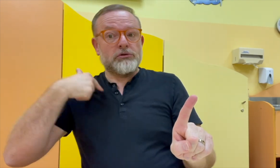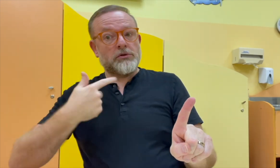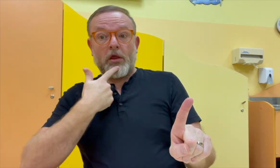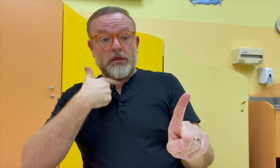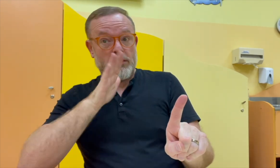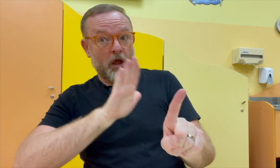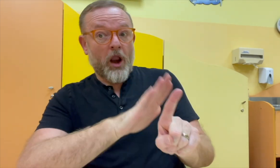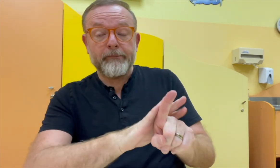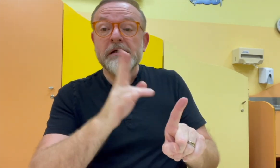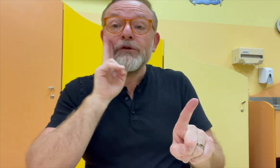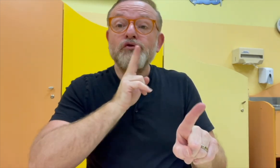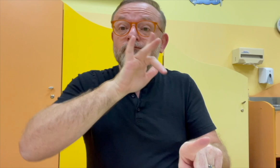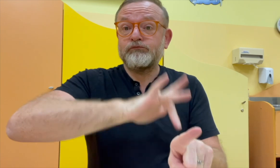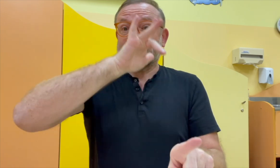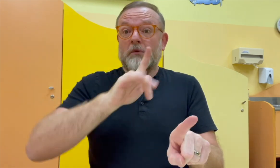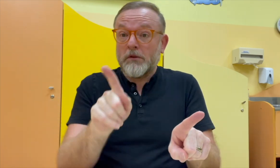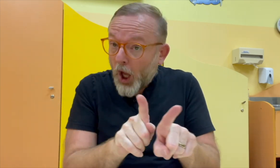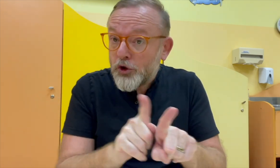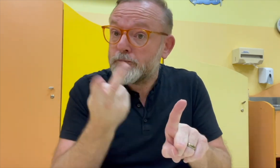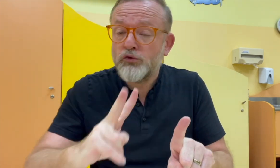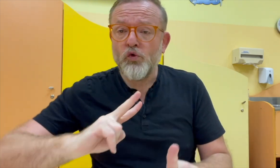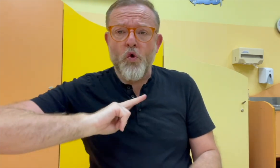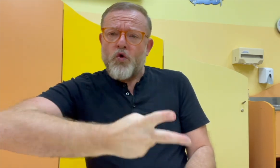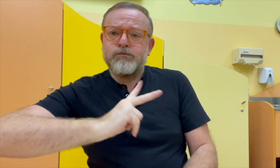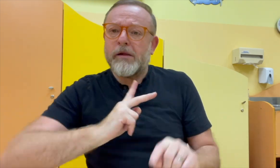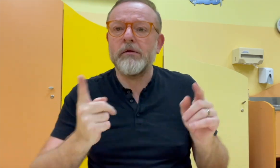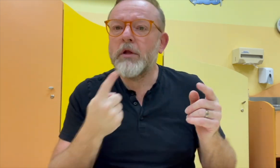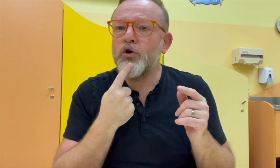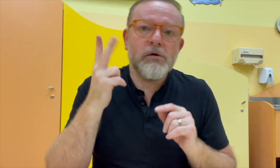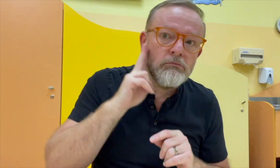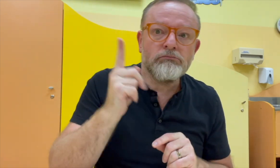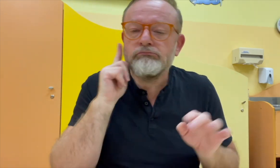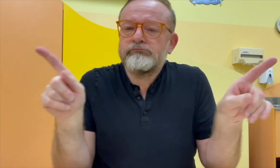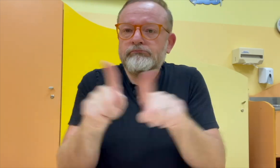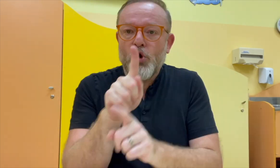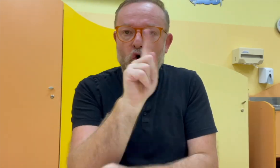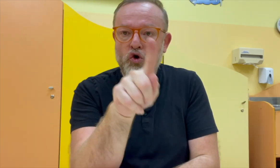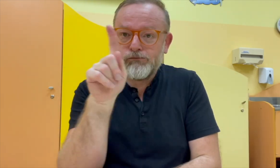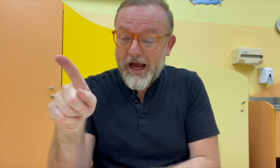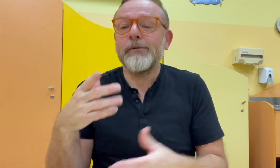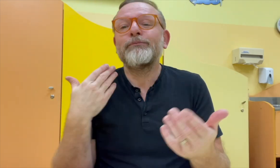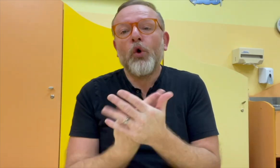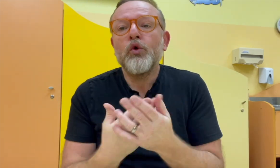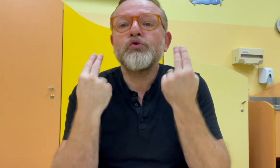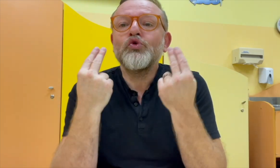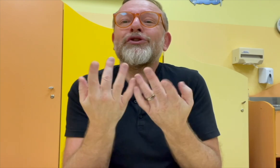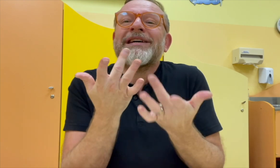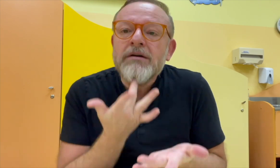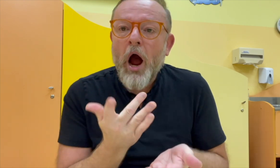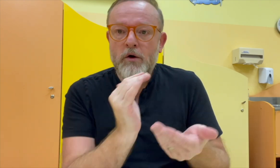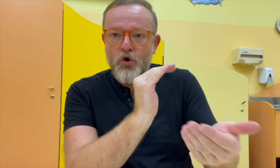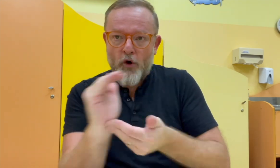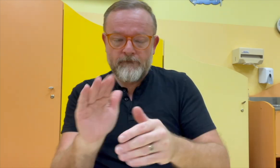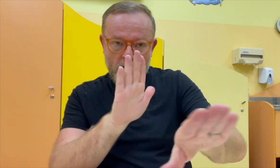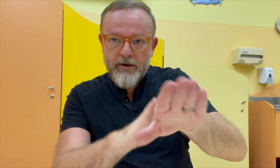pedagog. Může se něco dotknout slyšícího pedagoga stejně tak, jako se něco může dotknout neslyšícího pedagoga. To tak, jako je.